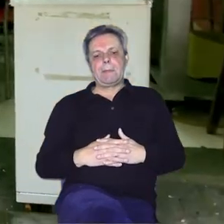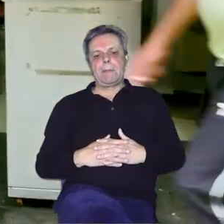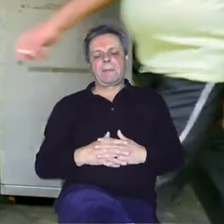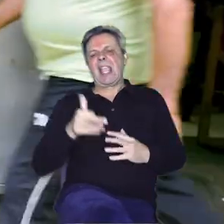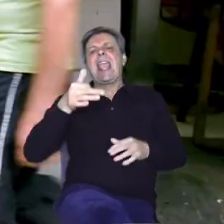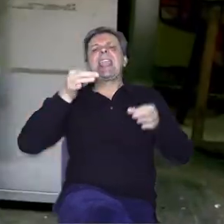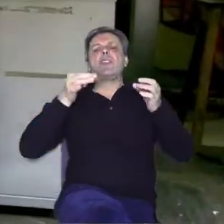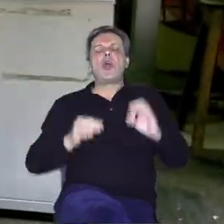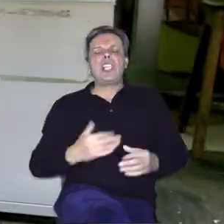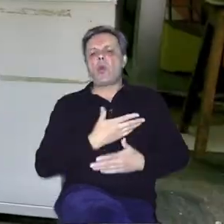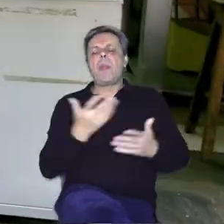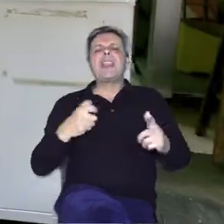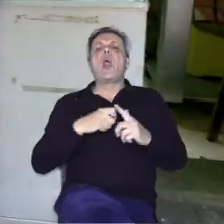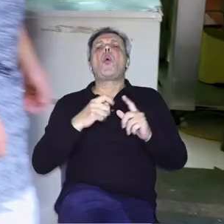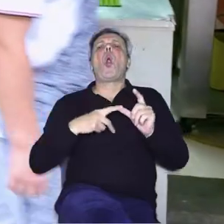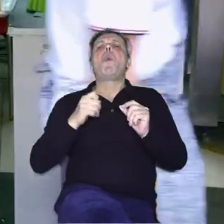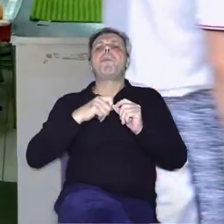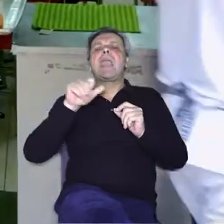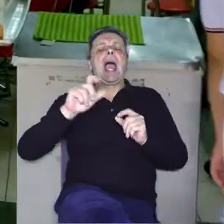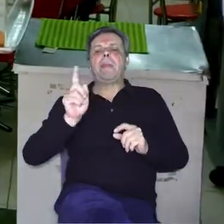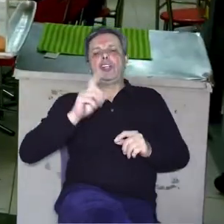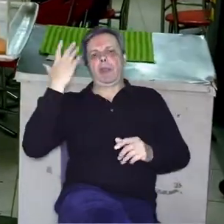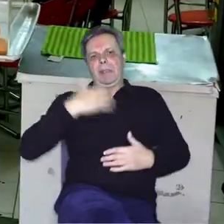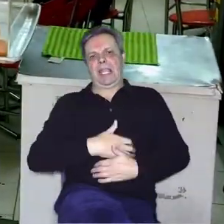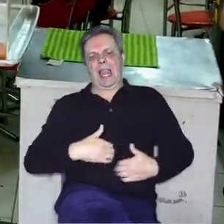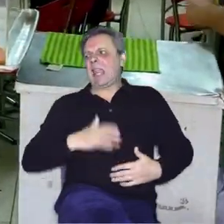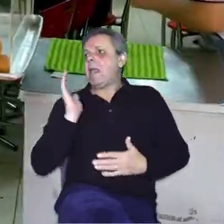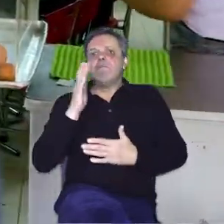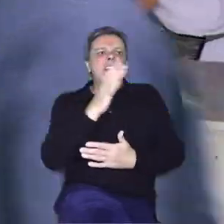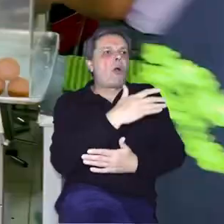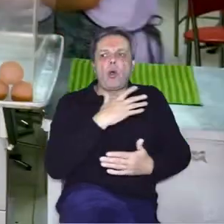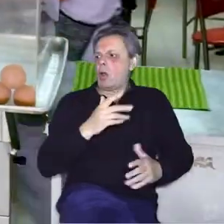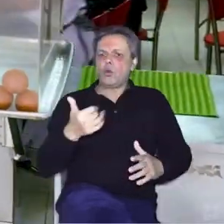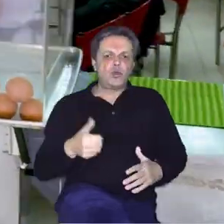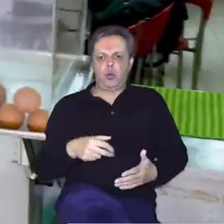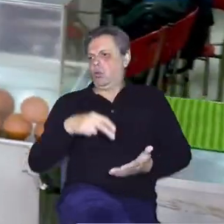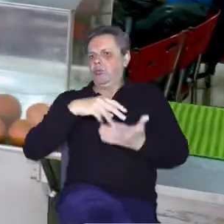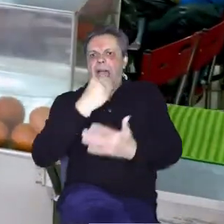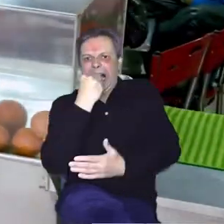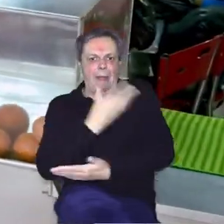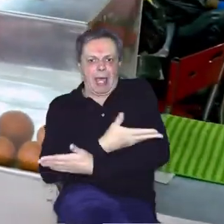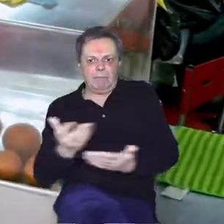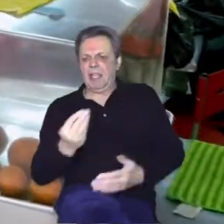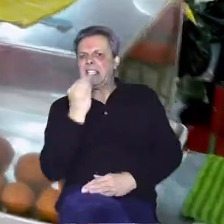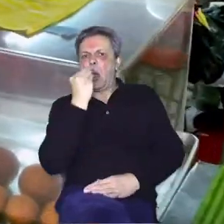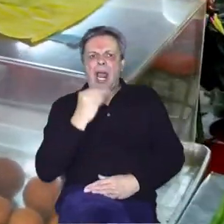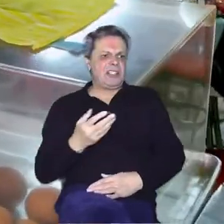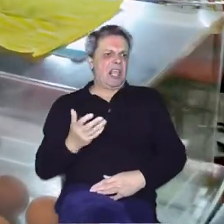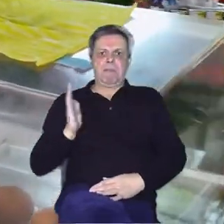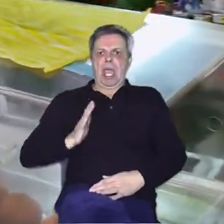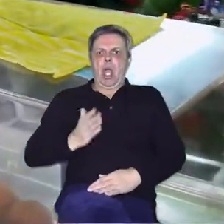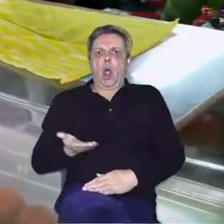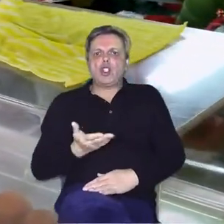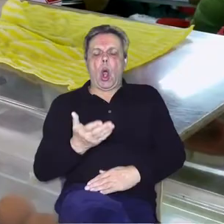Jedno je sigurno, nigdje u Kolumbi nećete ostati gladni. Na svakom koraku se nalaze stojnice s hranom, zalogajnice ili